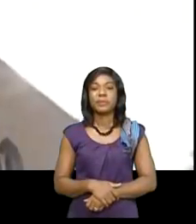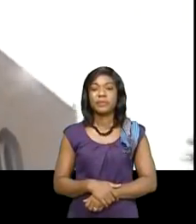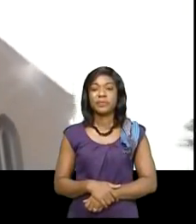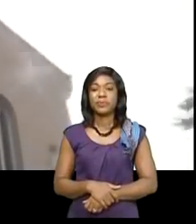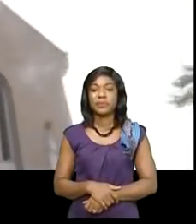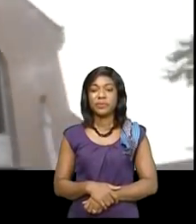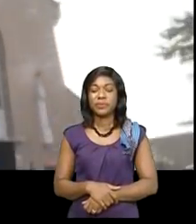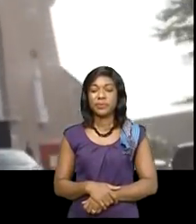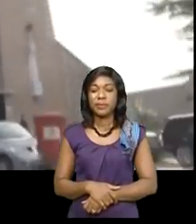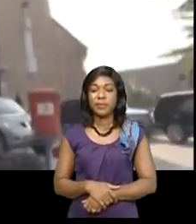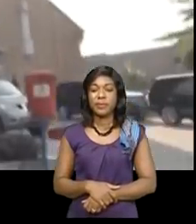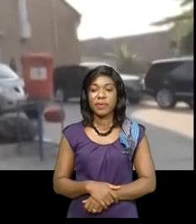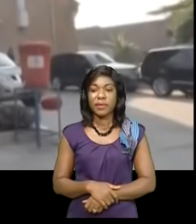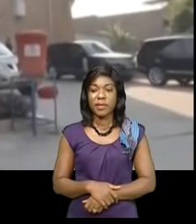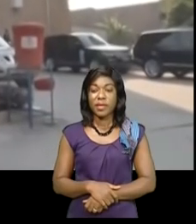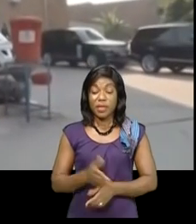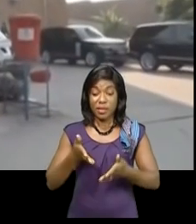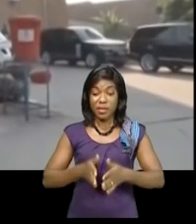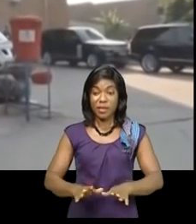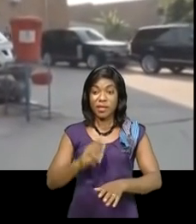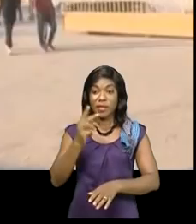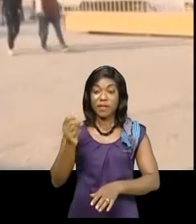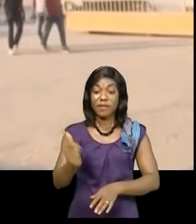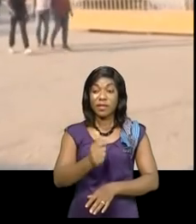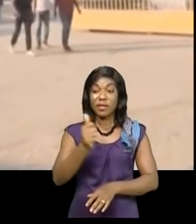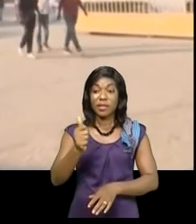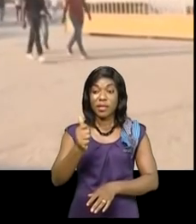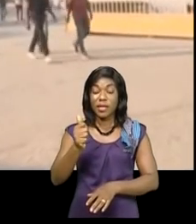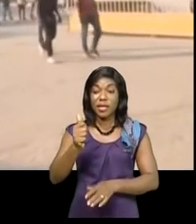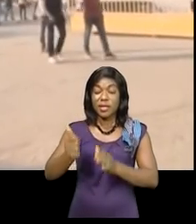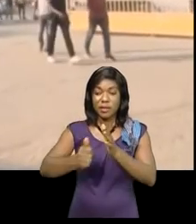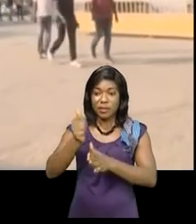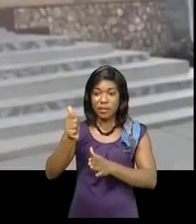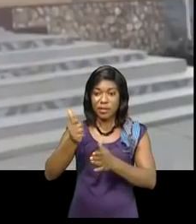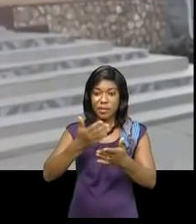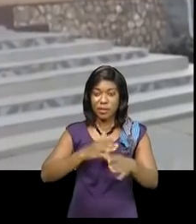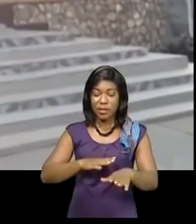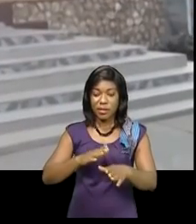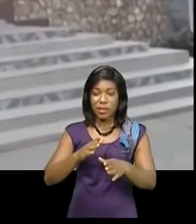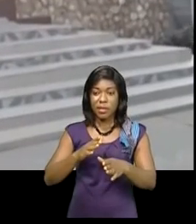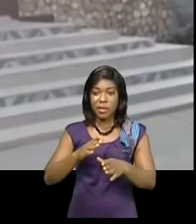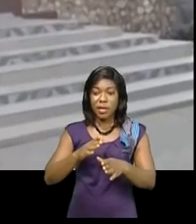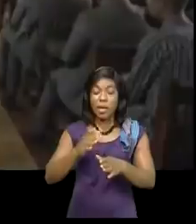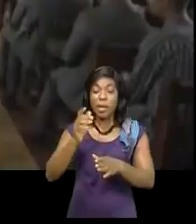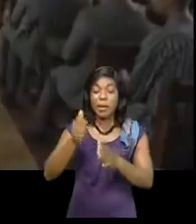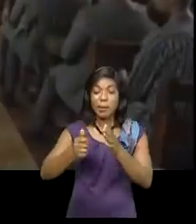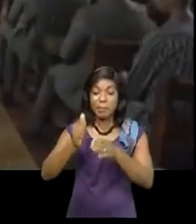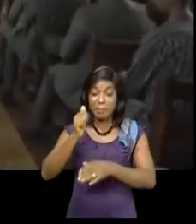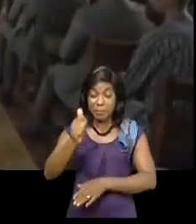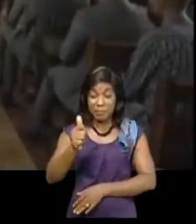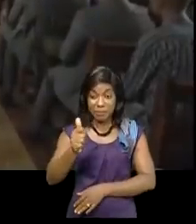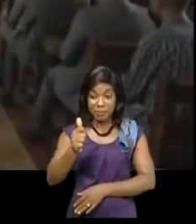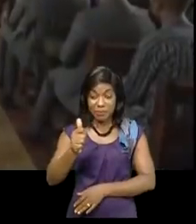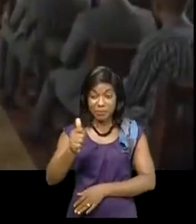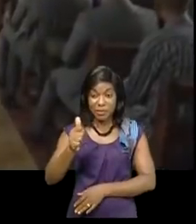Il est né le 21 septembre 1965 et décède le 1er juin 2020. Lugui Gizenga,